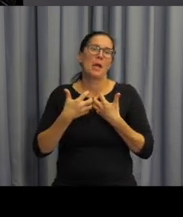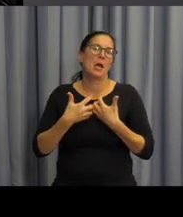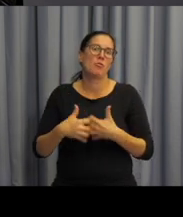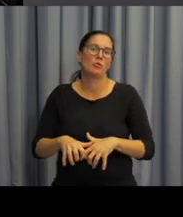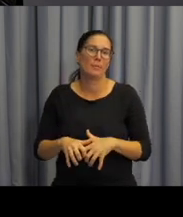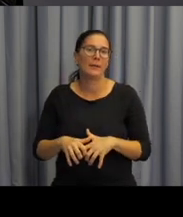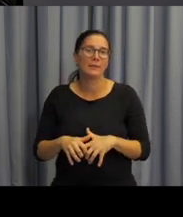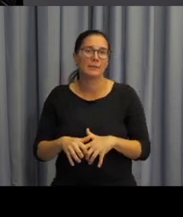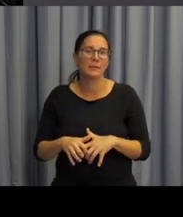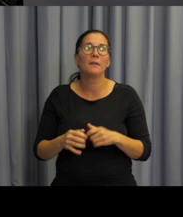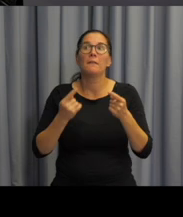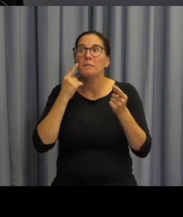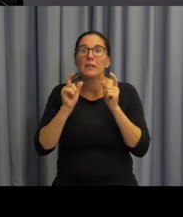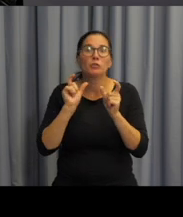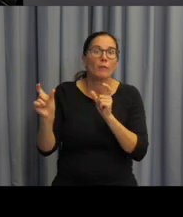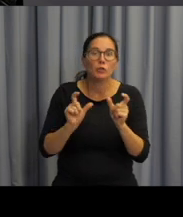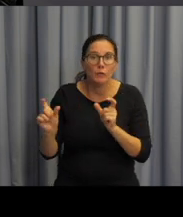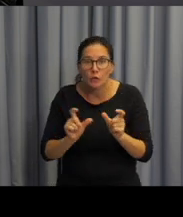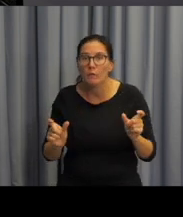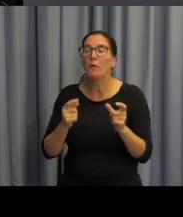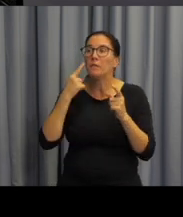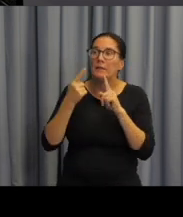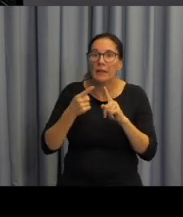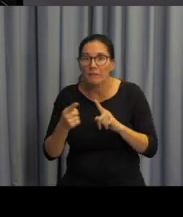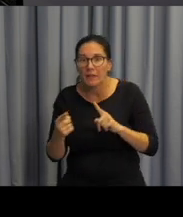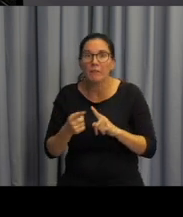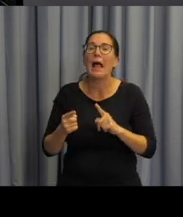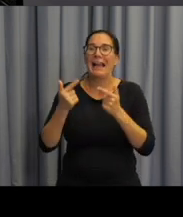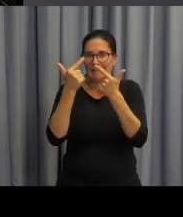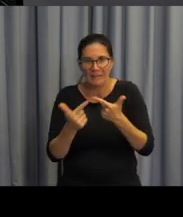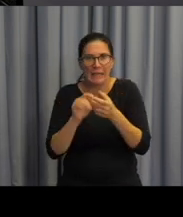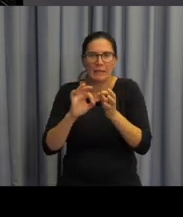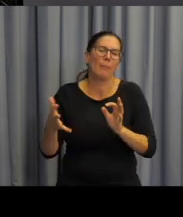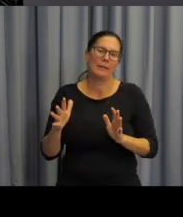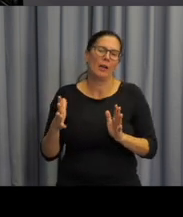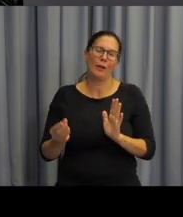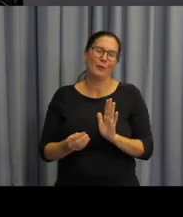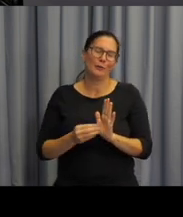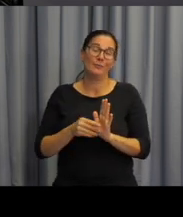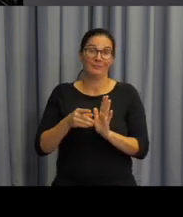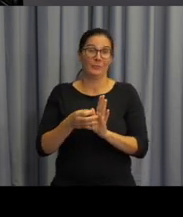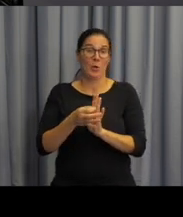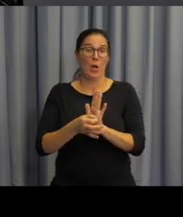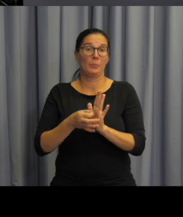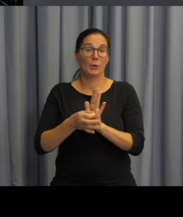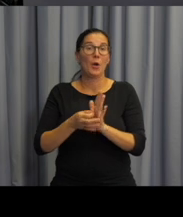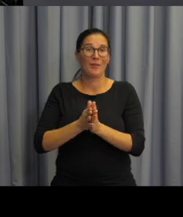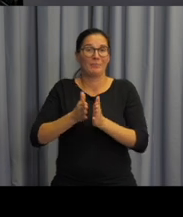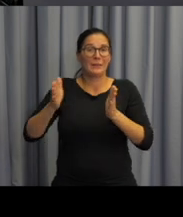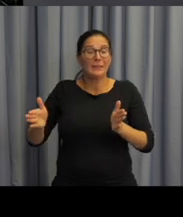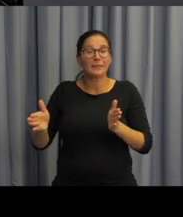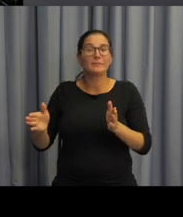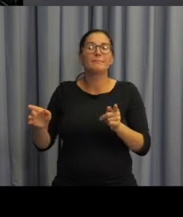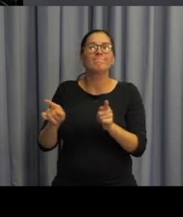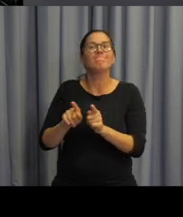tím, že jsou češtině vystaveny. Ale určitě je moc důležité v tomto období pracovat i s